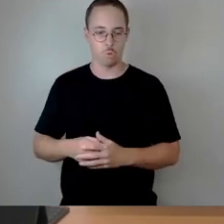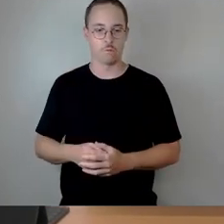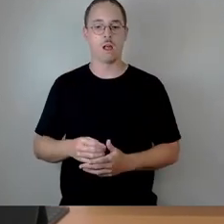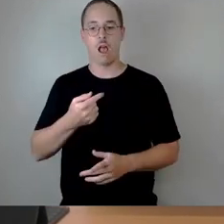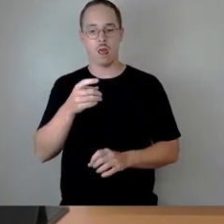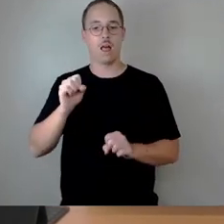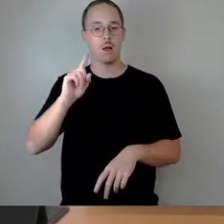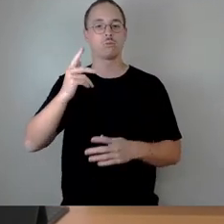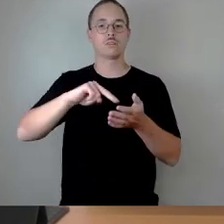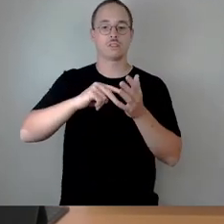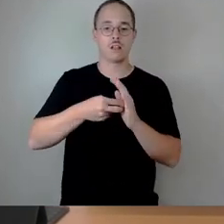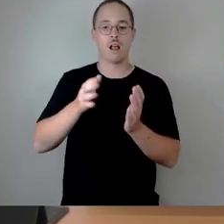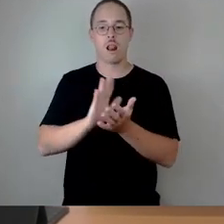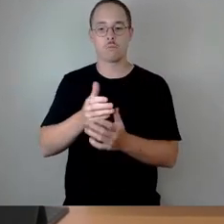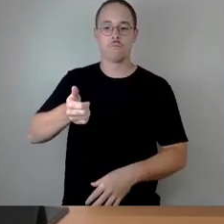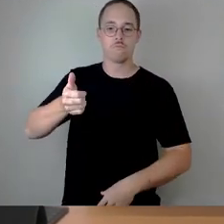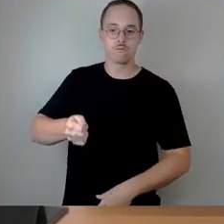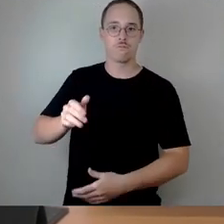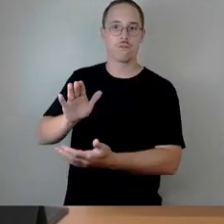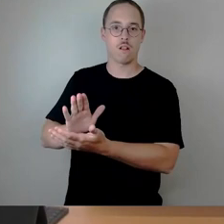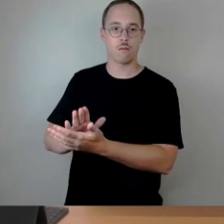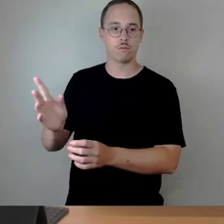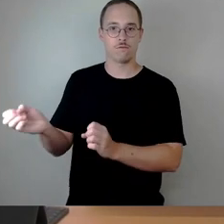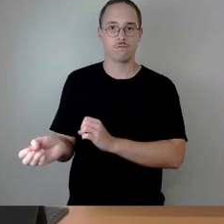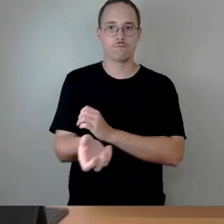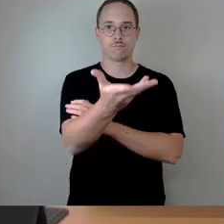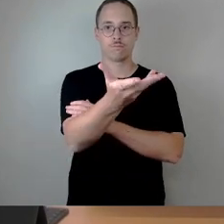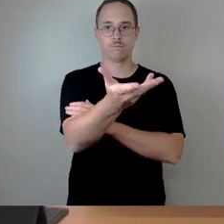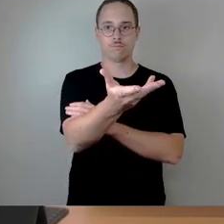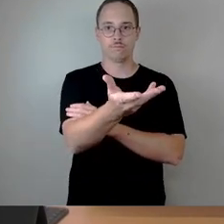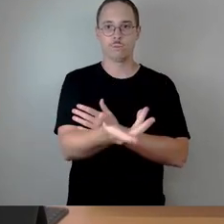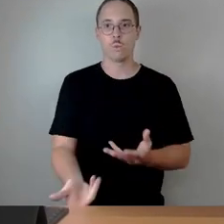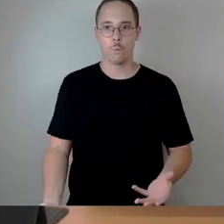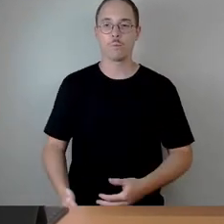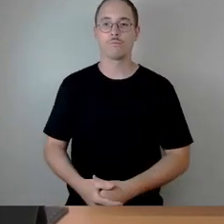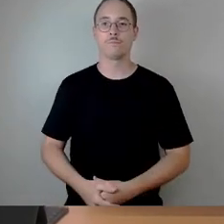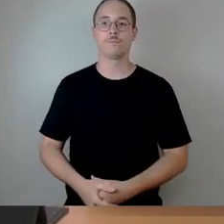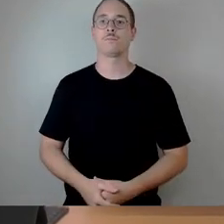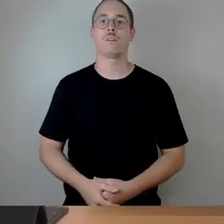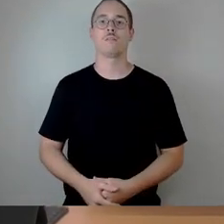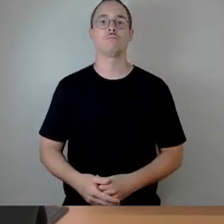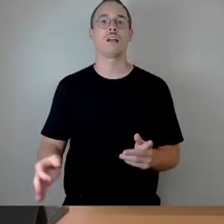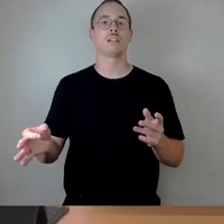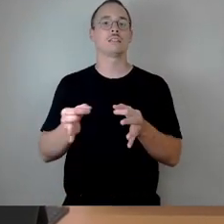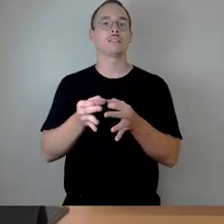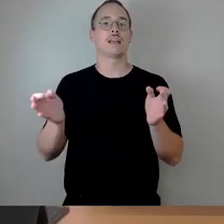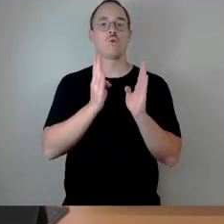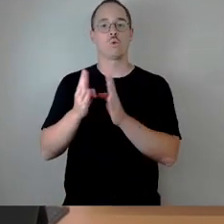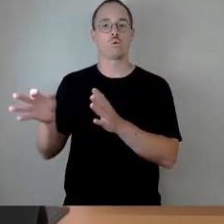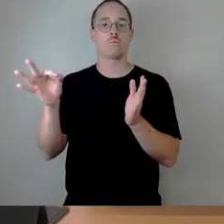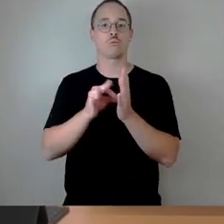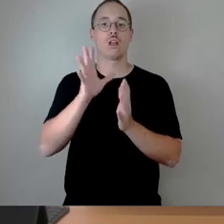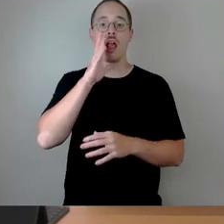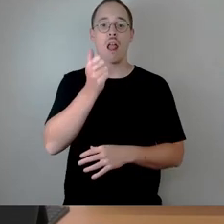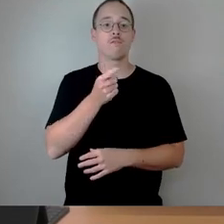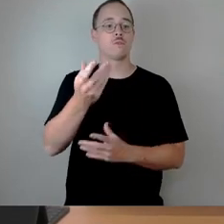Technik zusammen. Also, ich darf aufrufen in Tagesordnungspunkt 11 zur Abstimmung über die Vorlage. Wer zustimmen möchte,